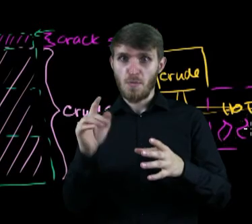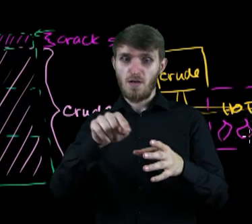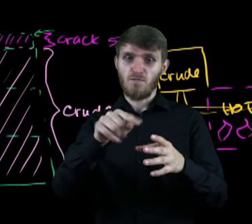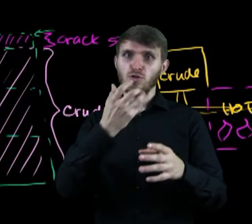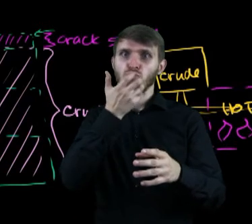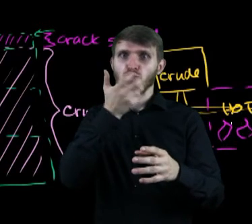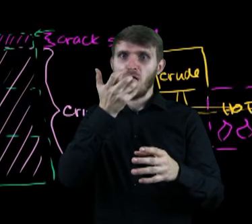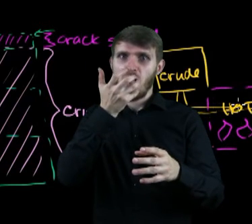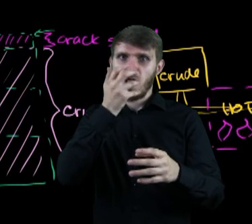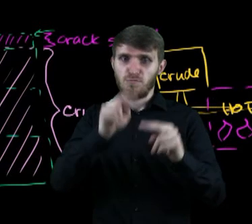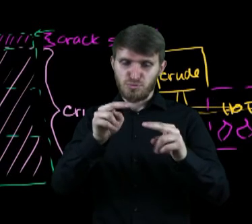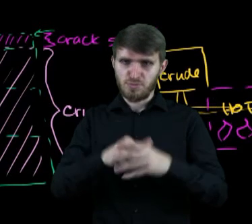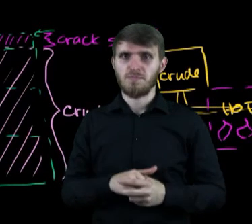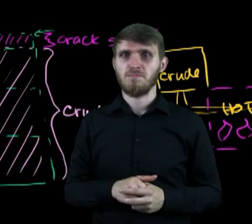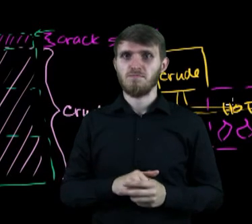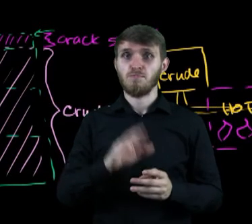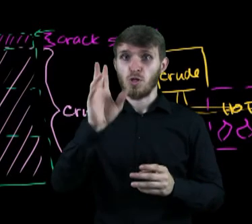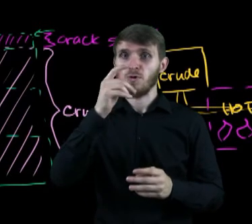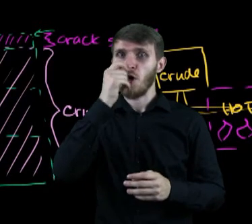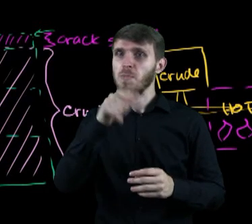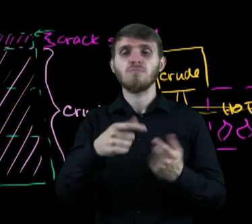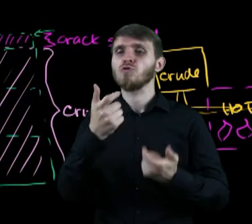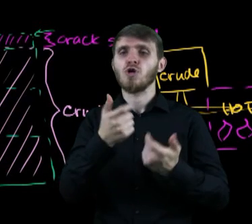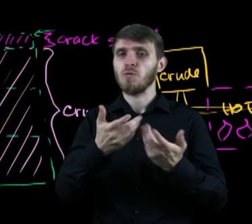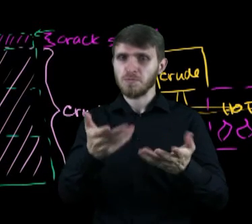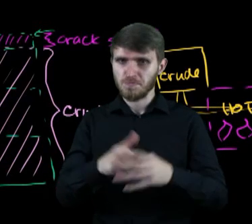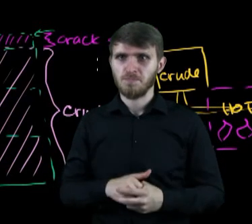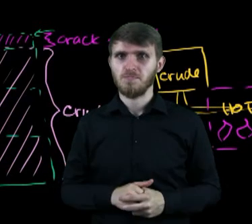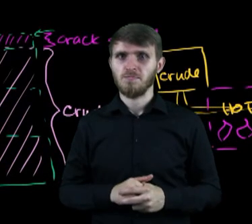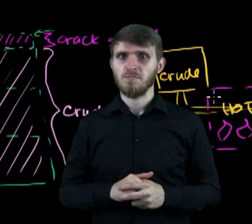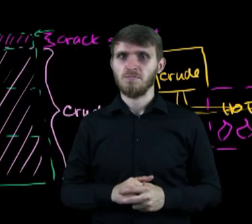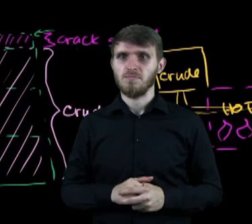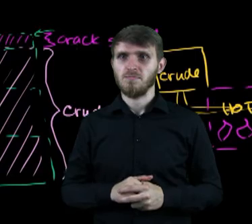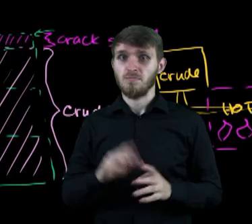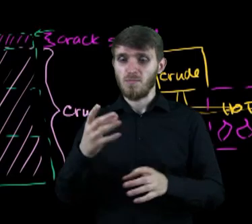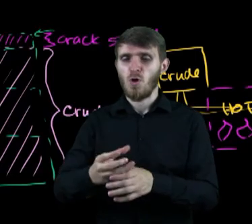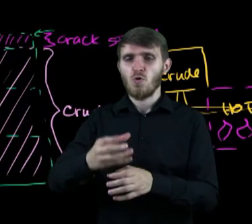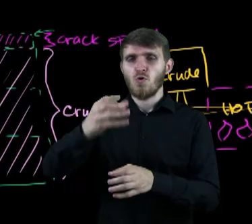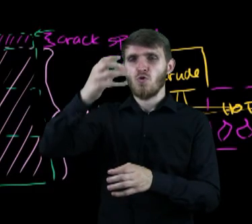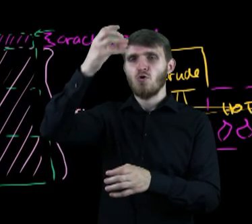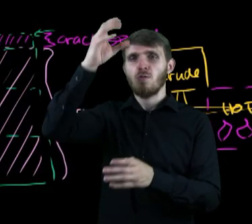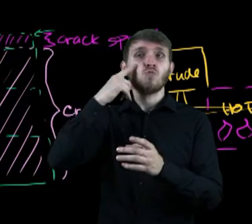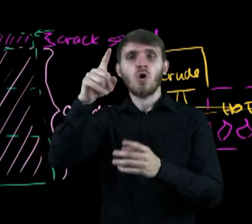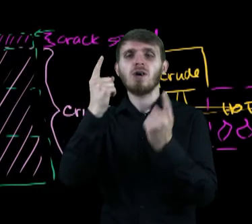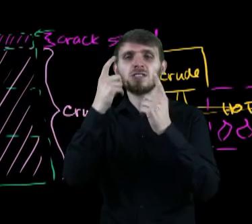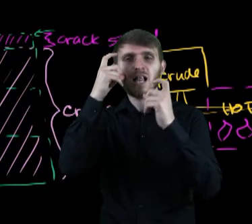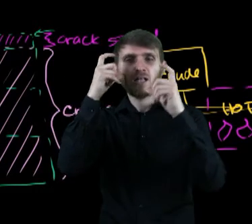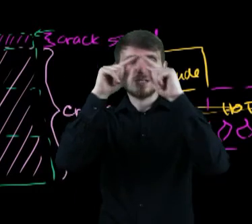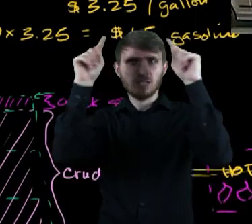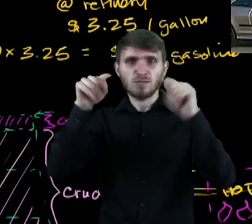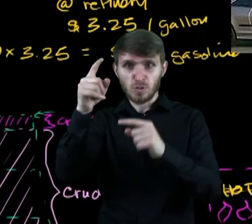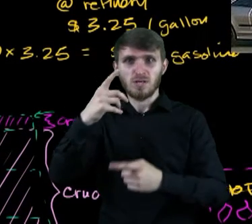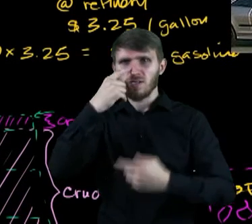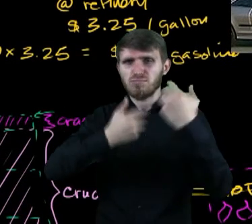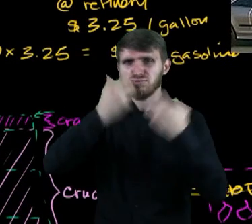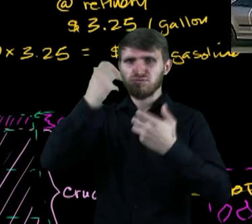Płomie nie podkreślają, że wytwarzane jest ciepło. Następnie ropę naftową destyluje się w takich kolumnach, jak